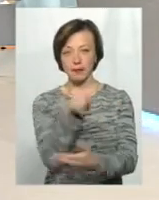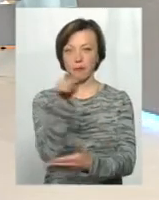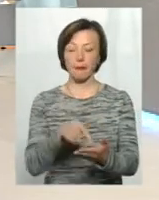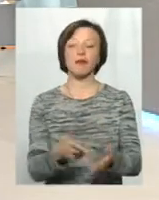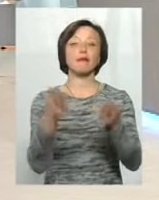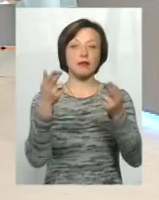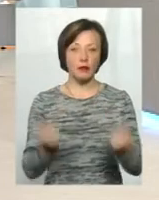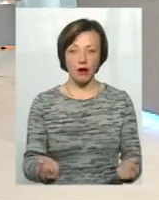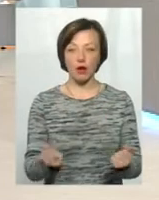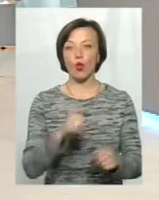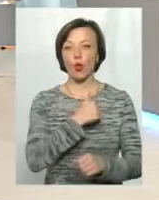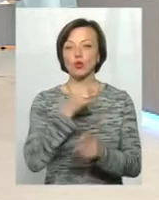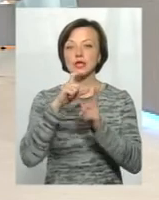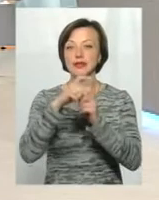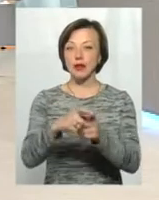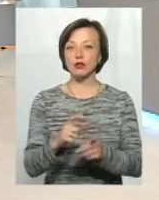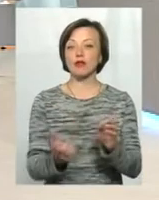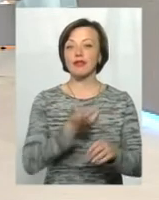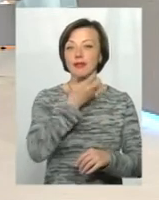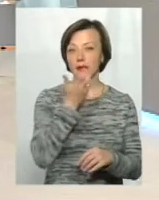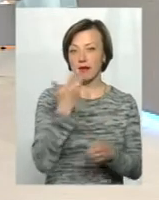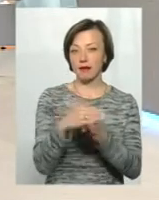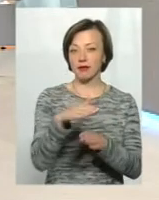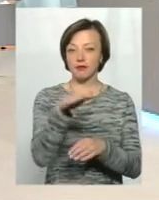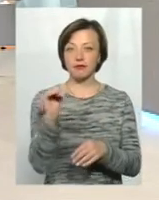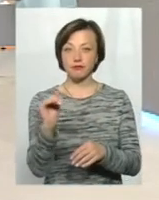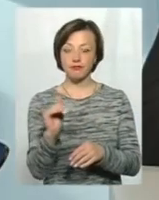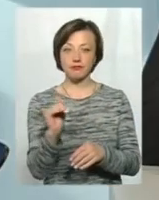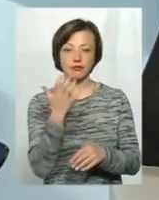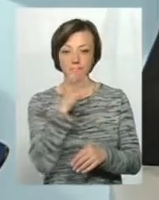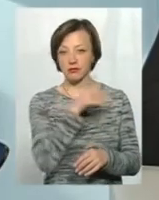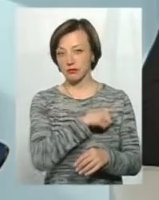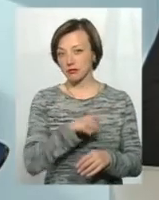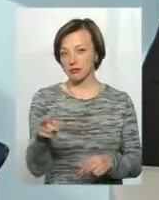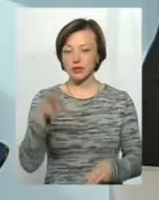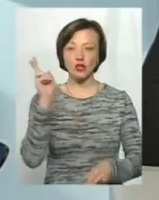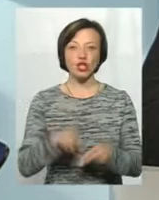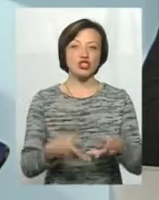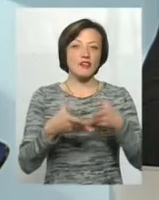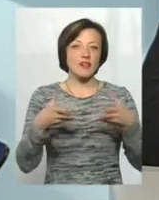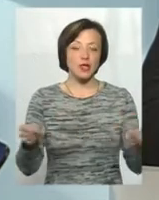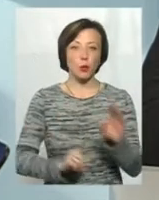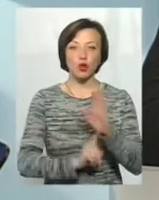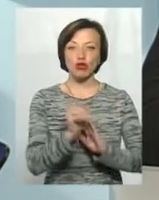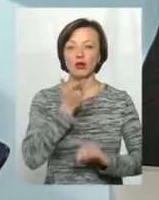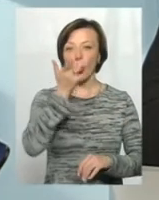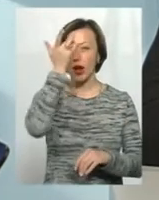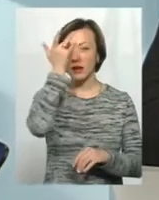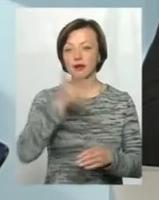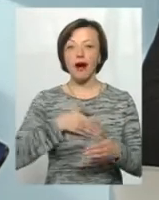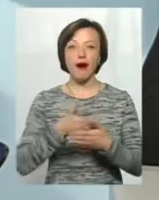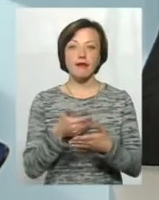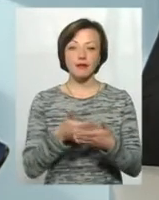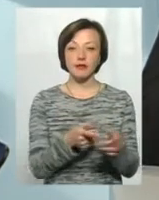що для теплих кредитів наступила саме гаряча пора, тому що це закінчення весни, початок літа, активна фаза